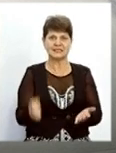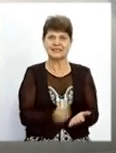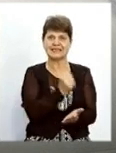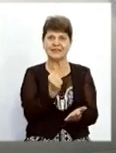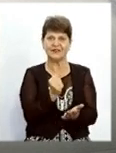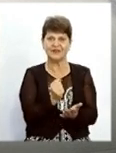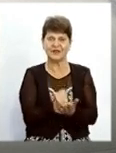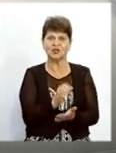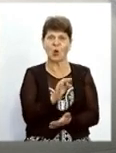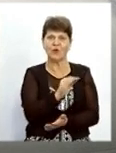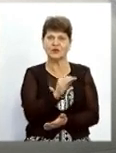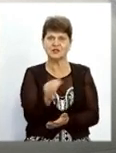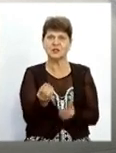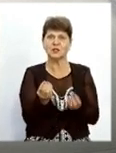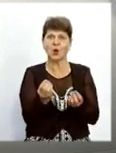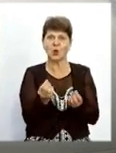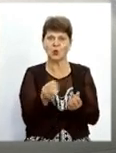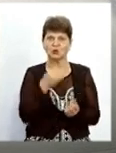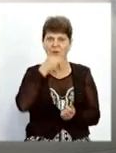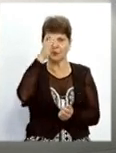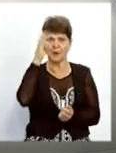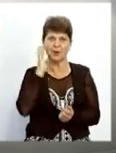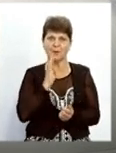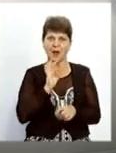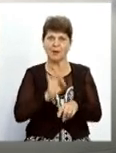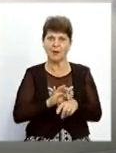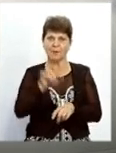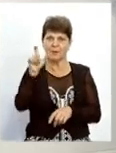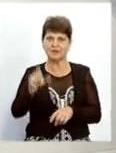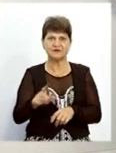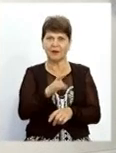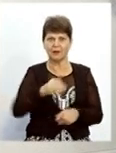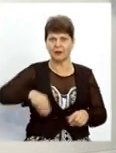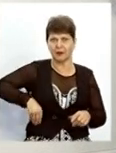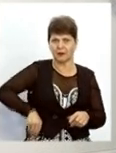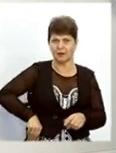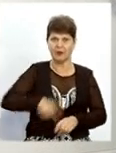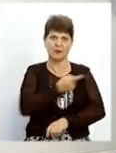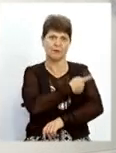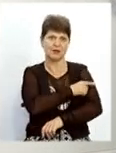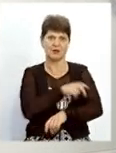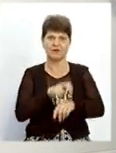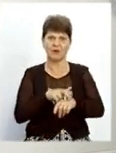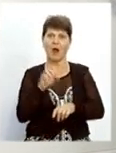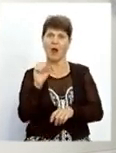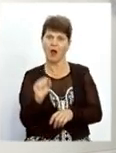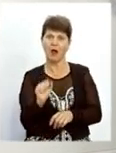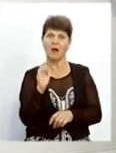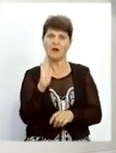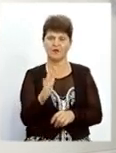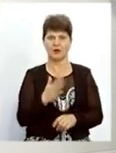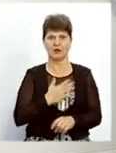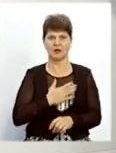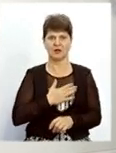кошти батьків, безпосередньо пацієнтів, але вони їх мають сплачувати не в карман медичного персонала, а на